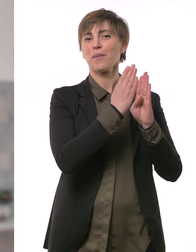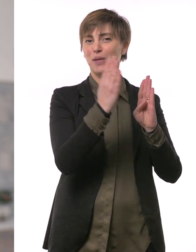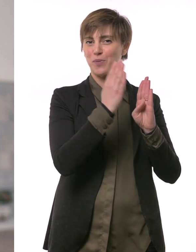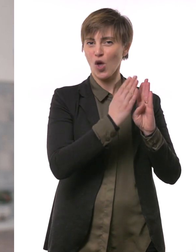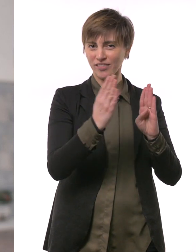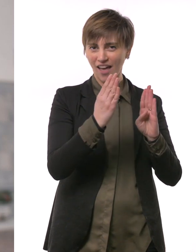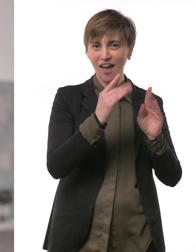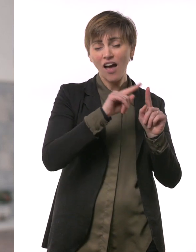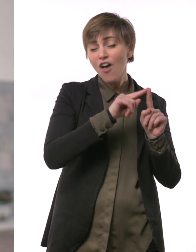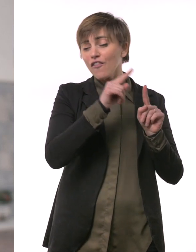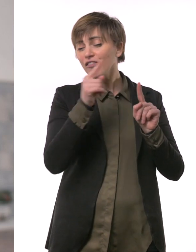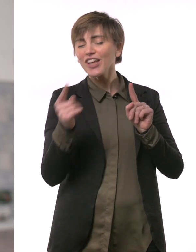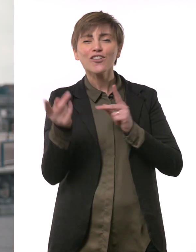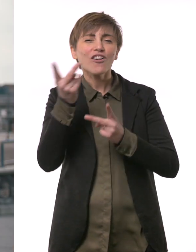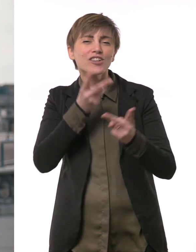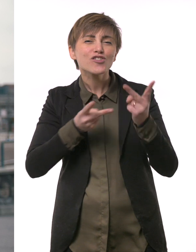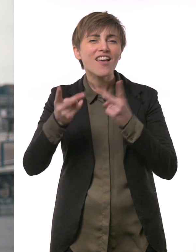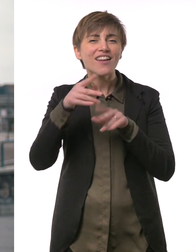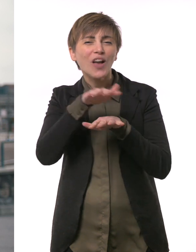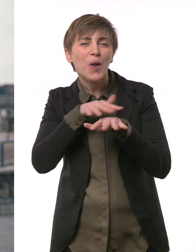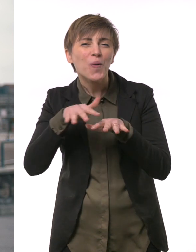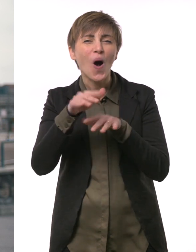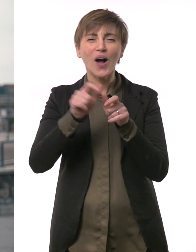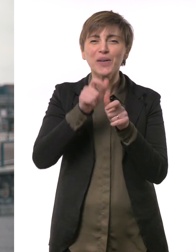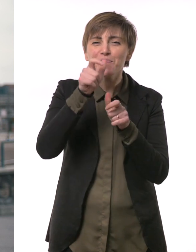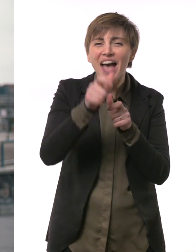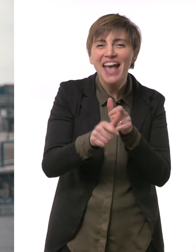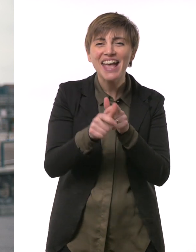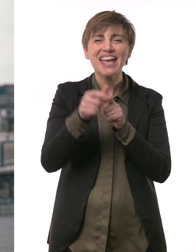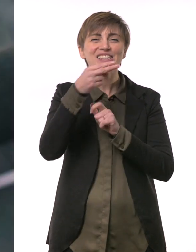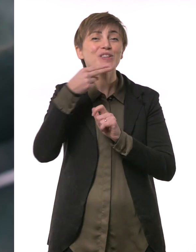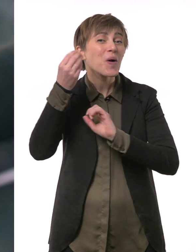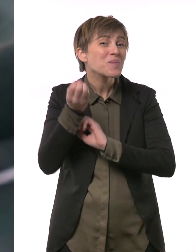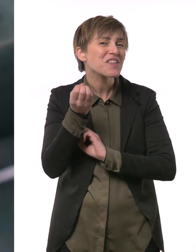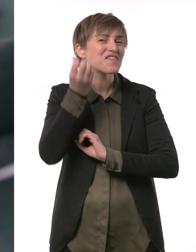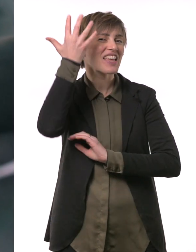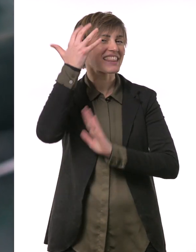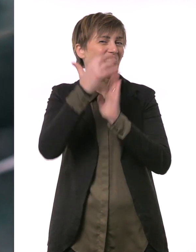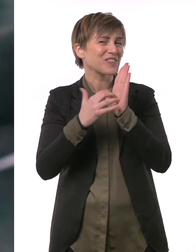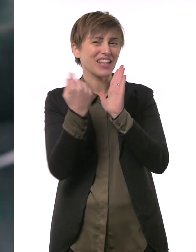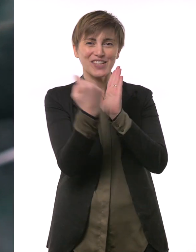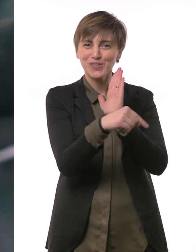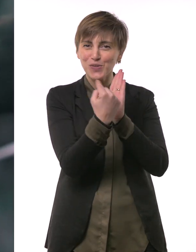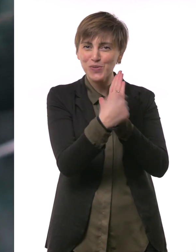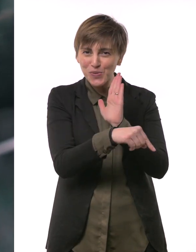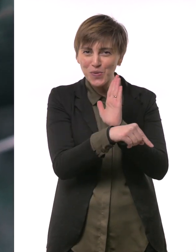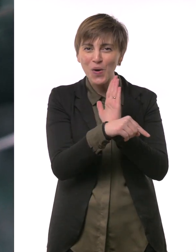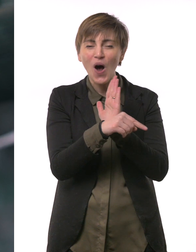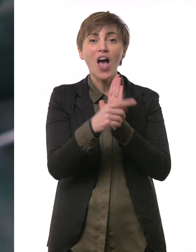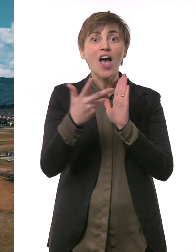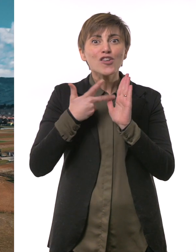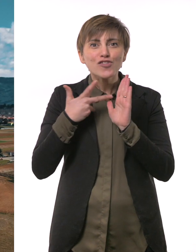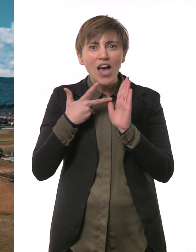va alla ricerca di quei luoghi, di quei paesi, nomi inventati delle opere dietro le quali si cela proprio la